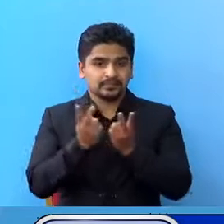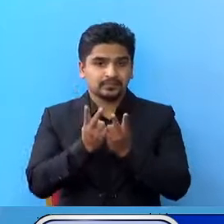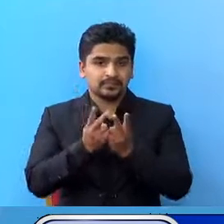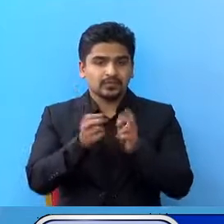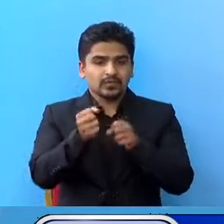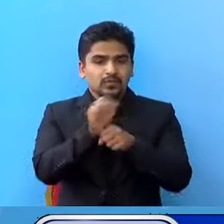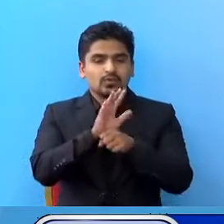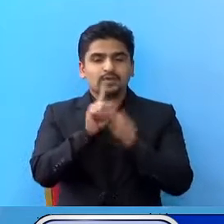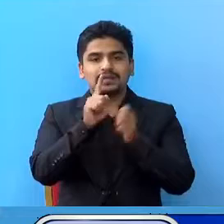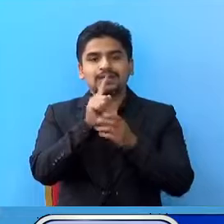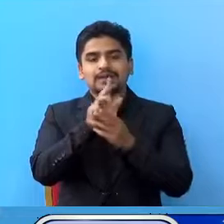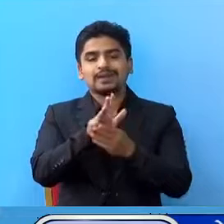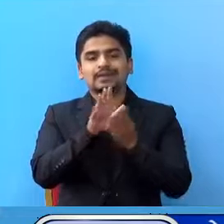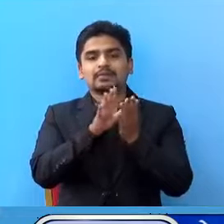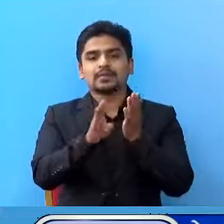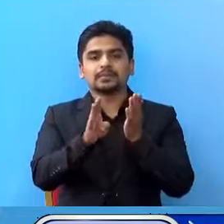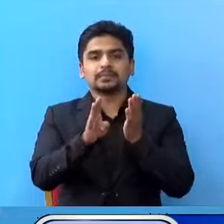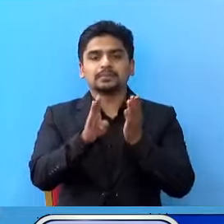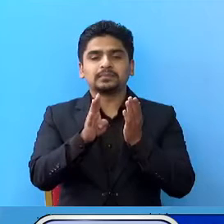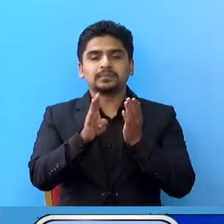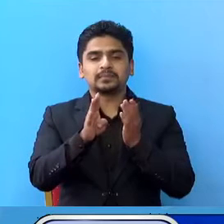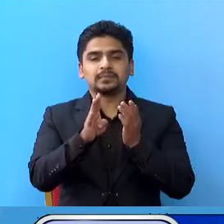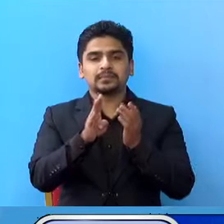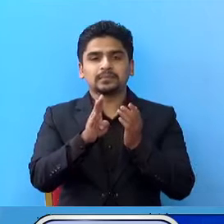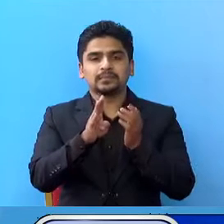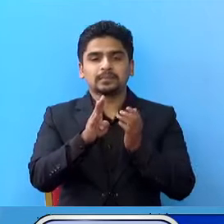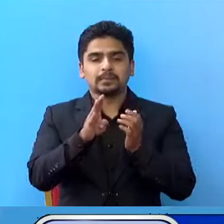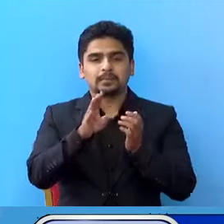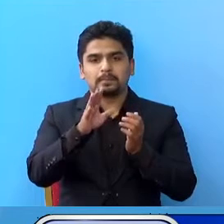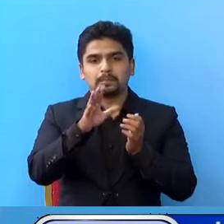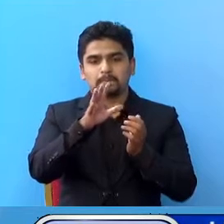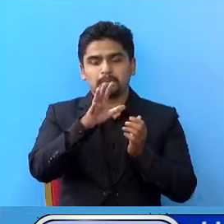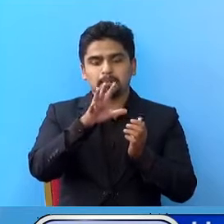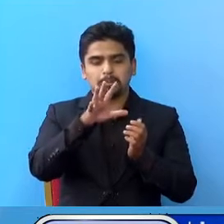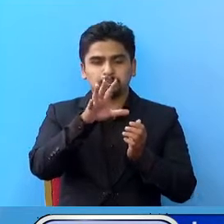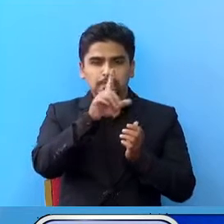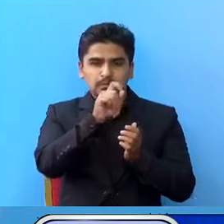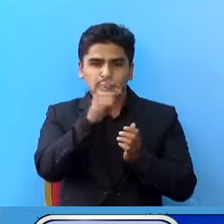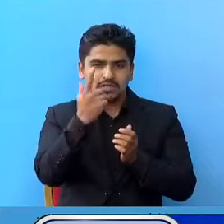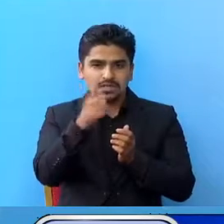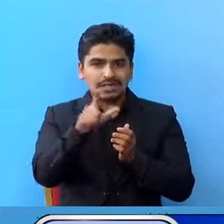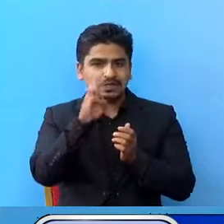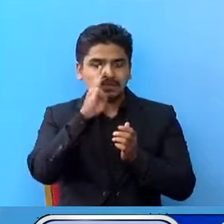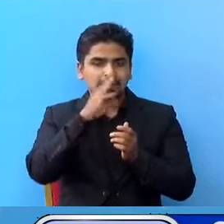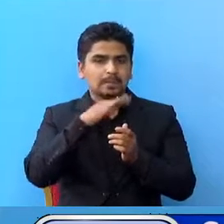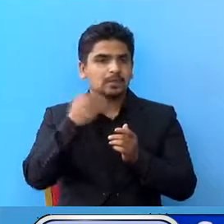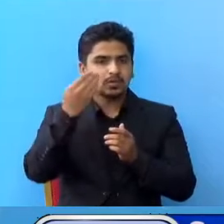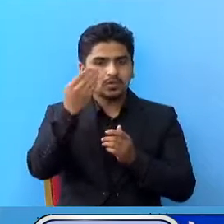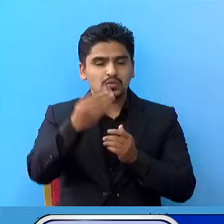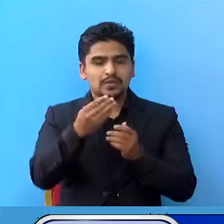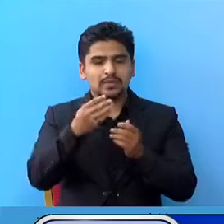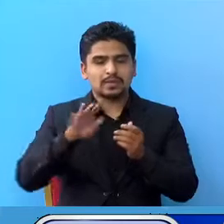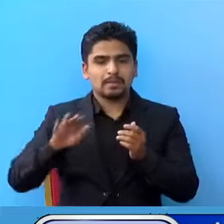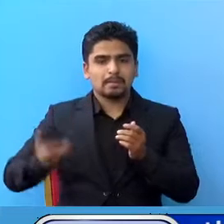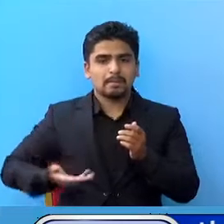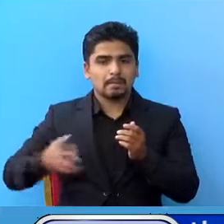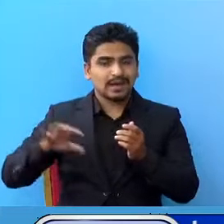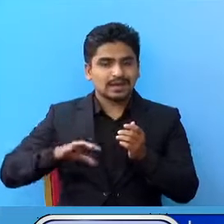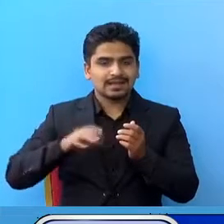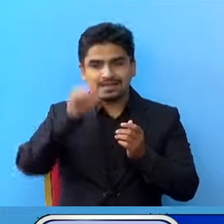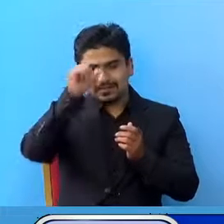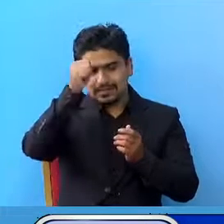COVID-19 वाट प्रतेक 10 लाख मां मिर्तु हुने बांगलादेश,